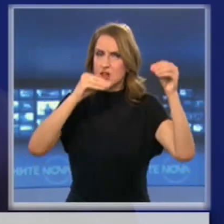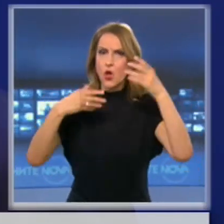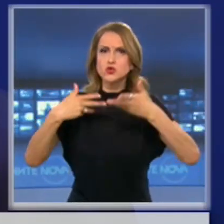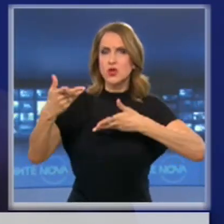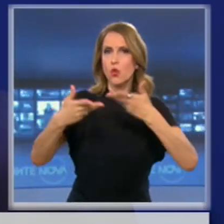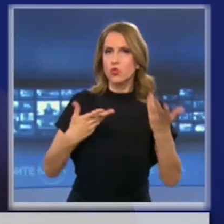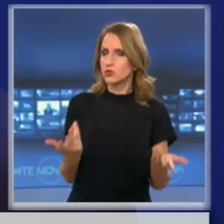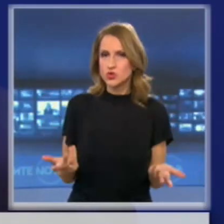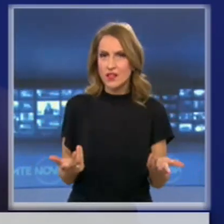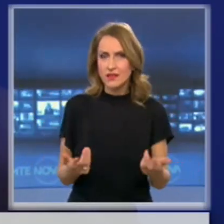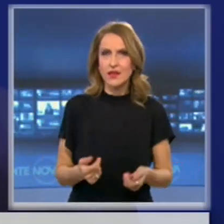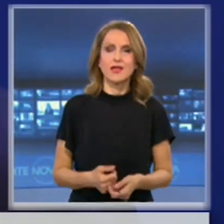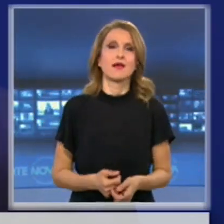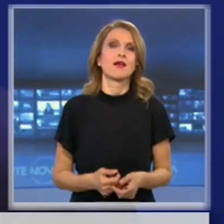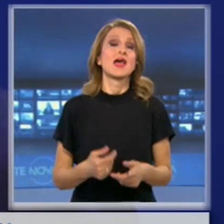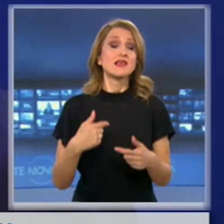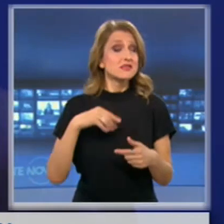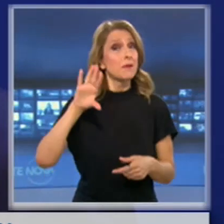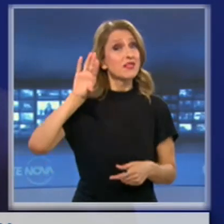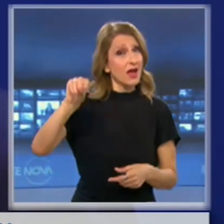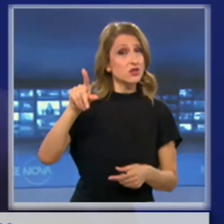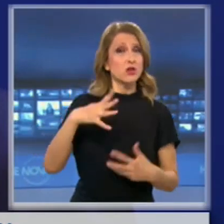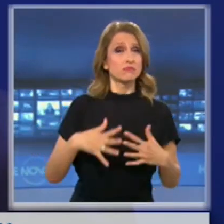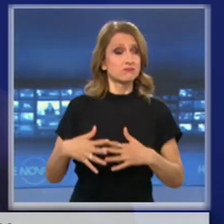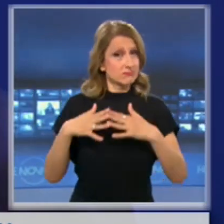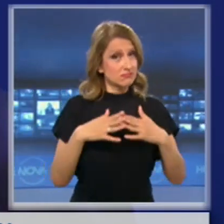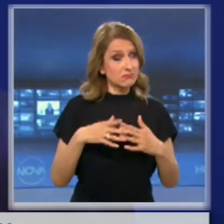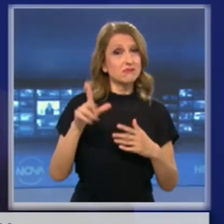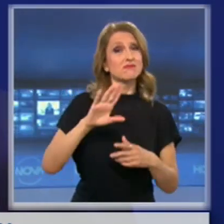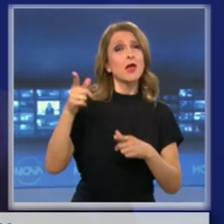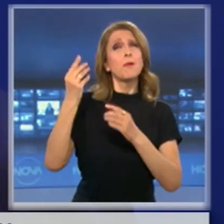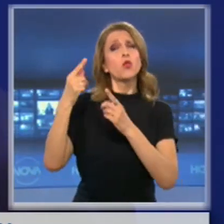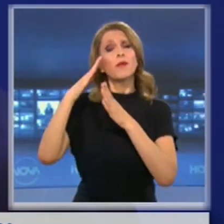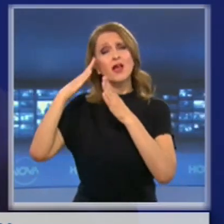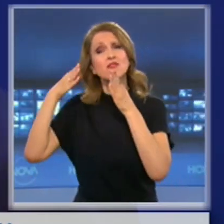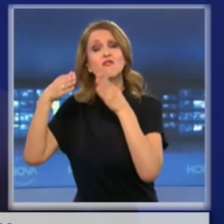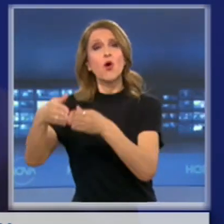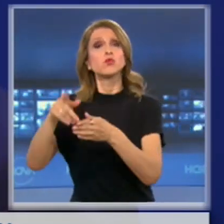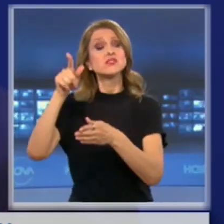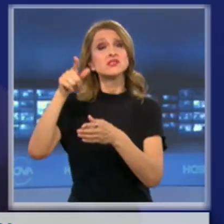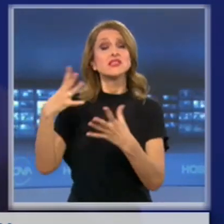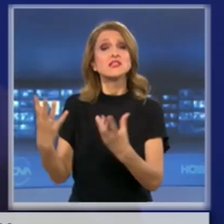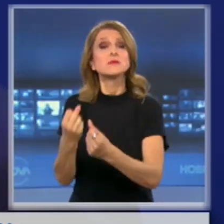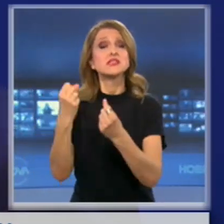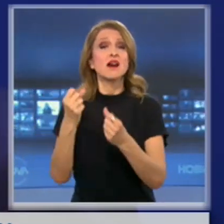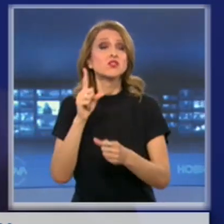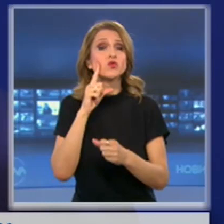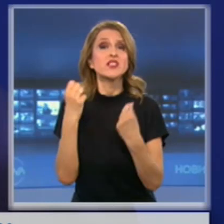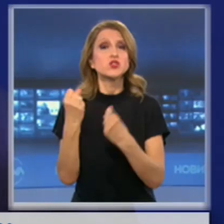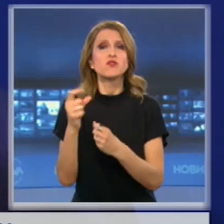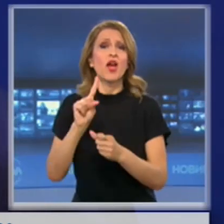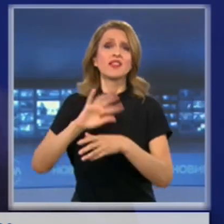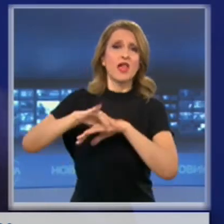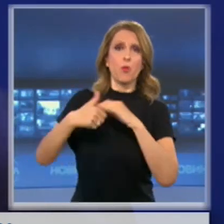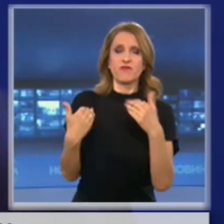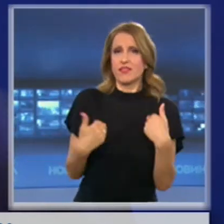вируса или да спрят пандемията. Предсловаваме Съединените Американски Штати да се съртучат върху спасяването на човешки животи и да играят по-конструктивна